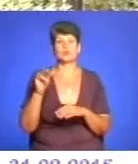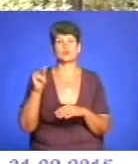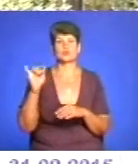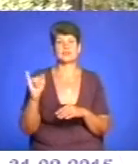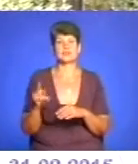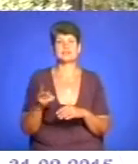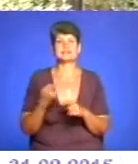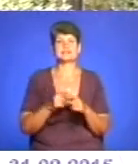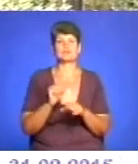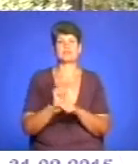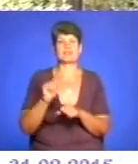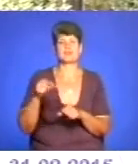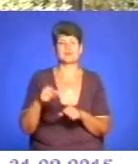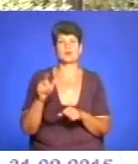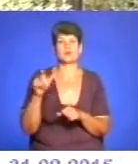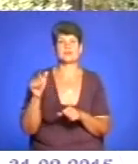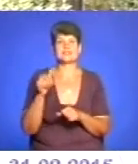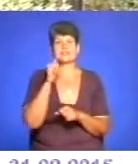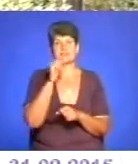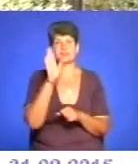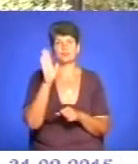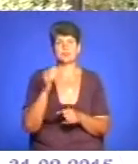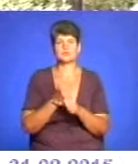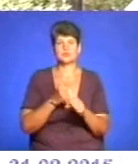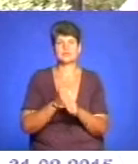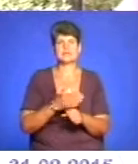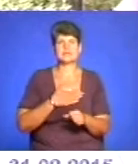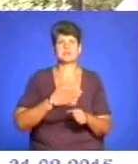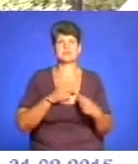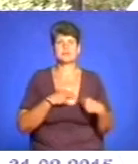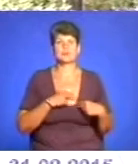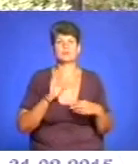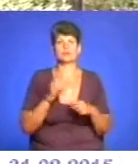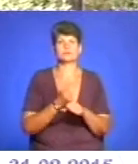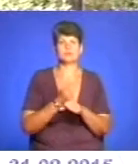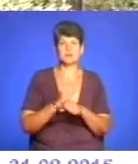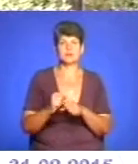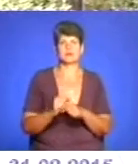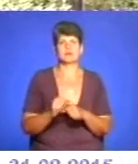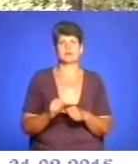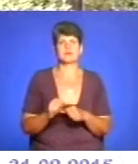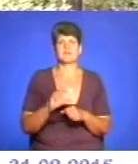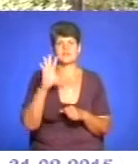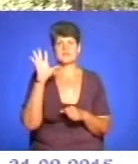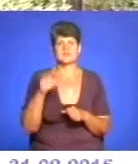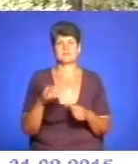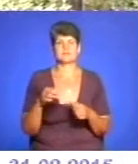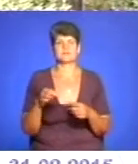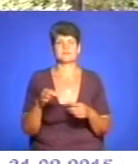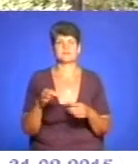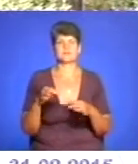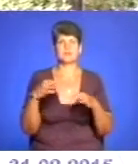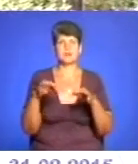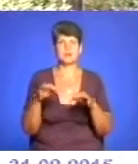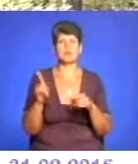це зупинка на вимогу люди. Завтра будуть відпрацьовувати наші працівники, будуть примусово зупиняти всі транспортні засоби, для